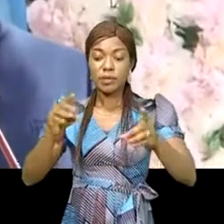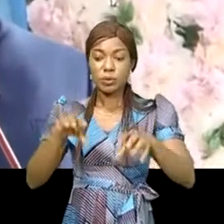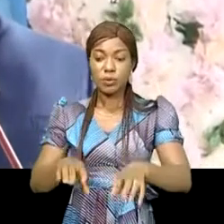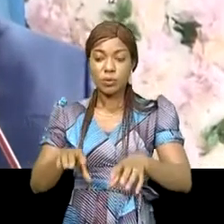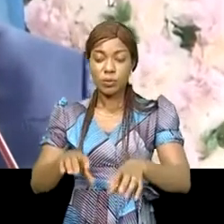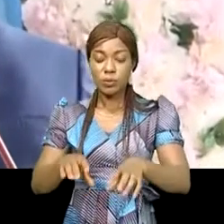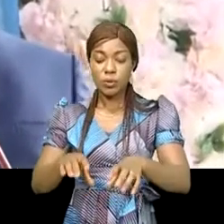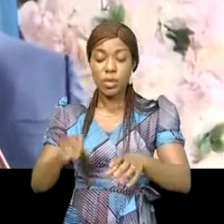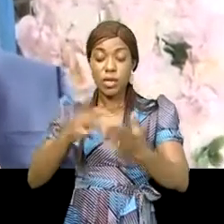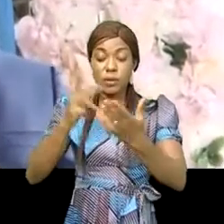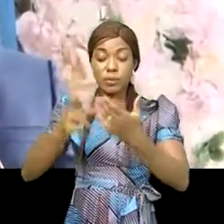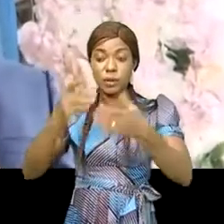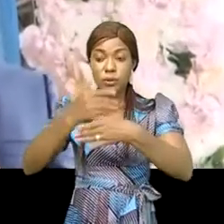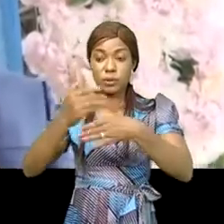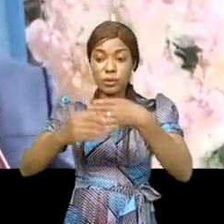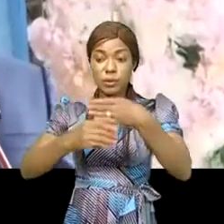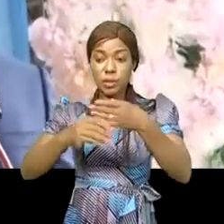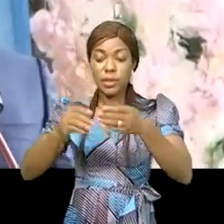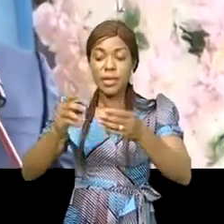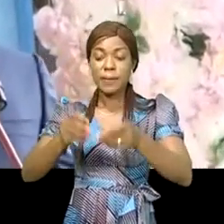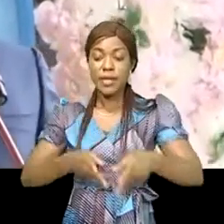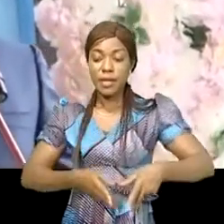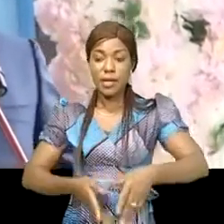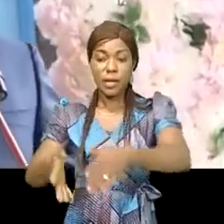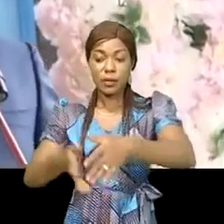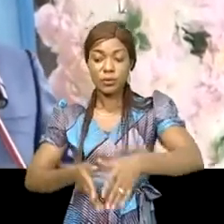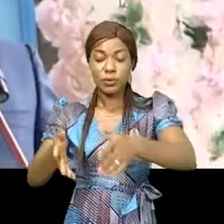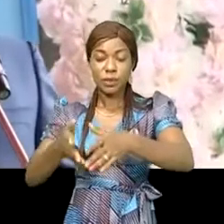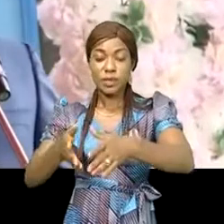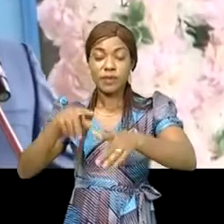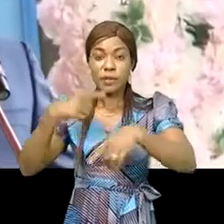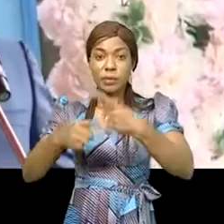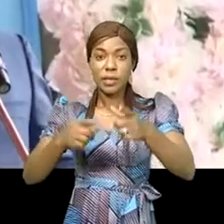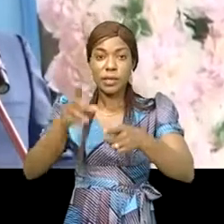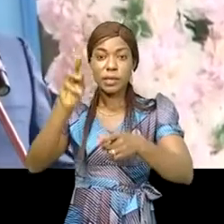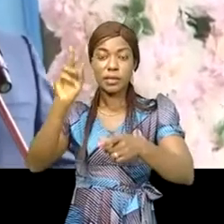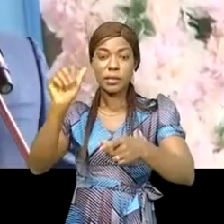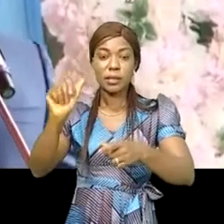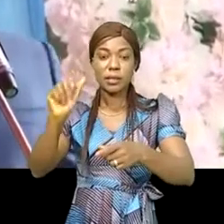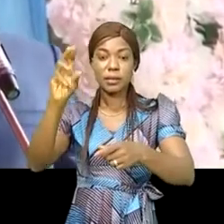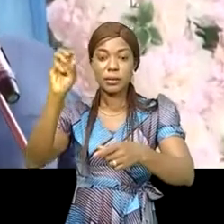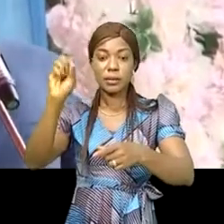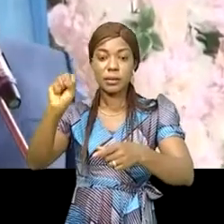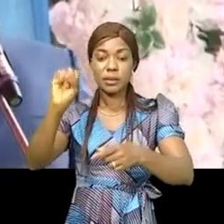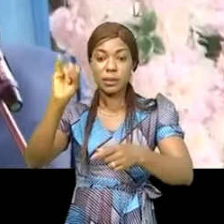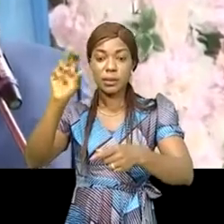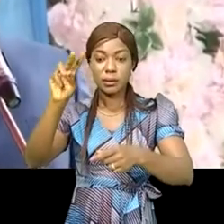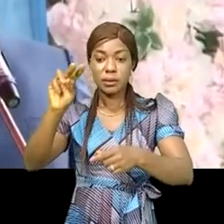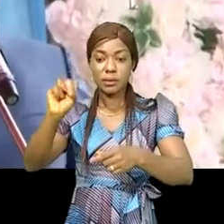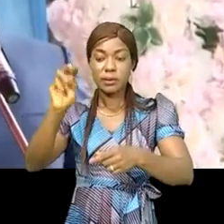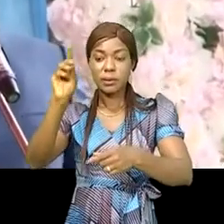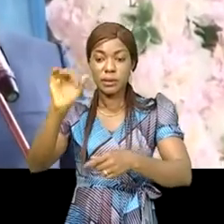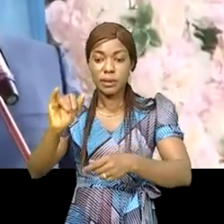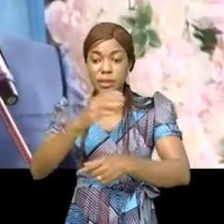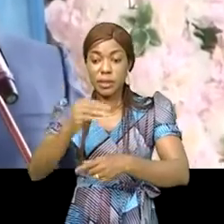de construction de la route qui va aller de Kassindi jusqu'à Béni-Boutébo et